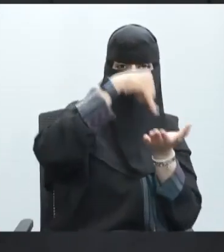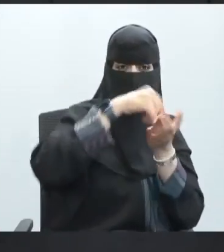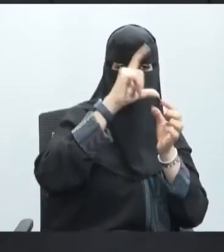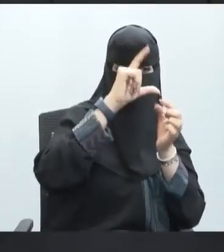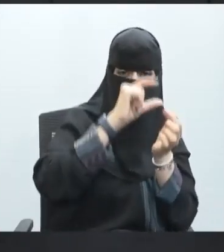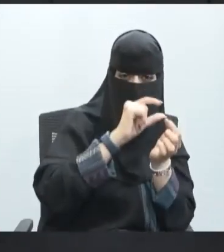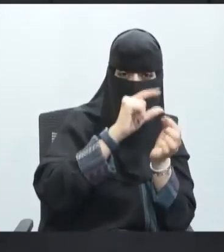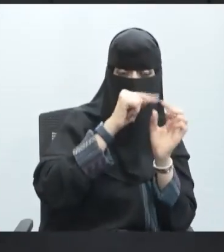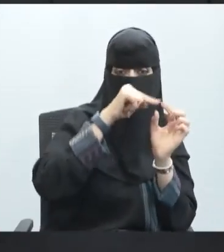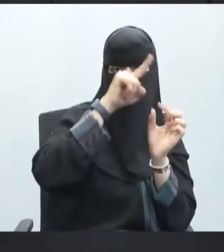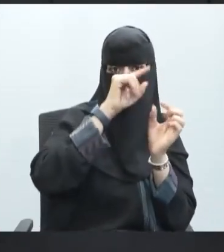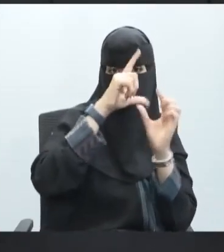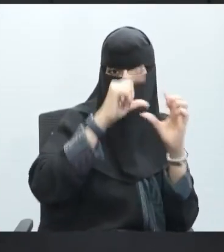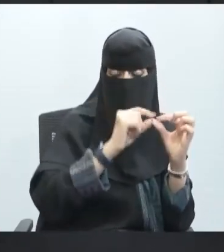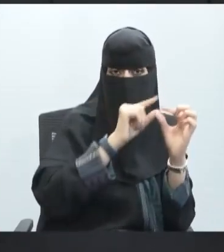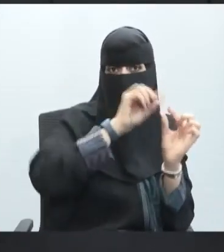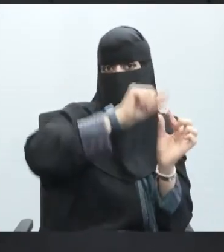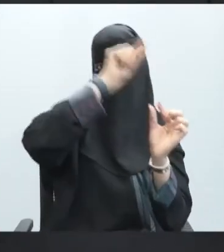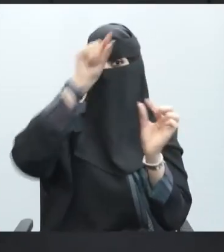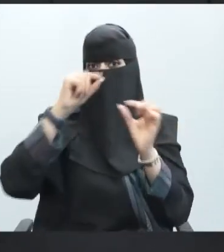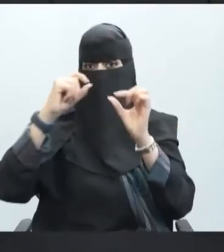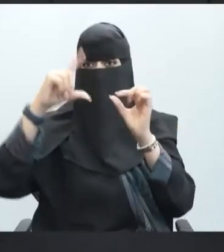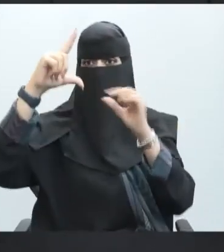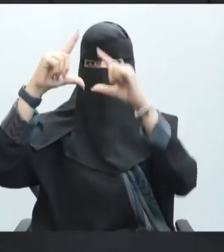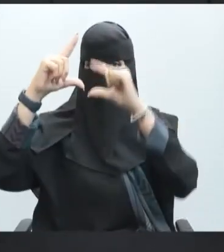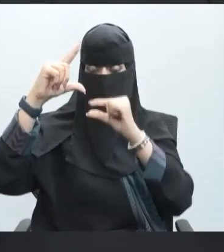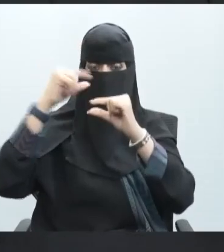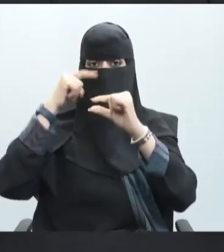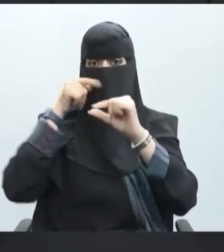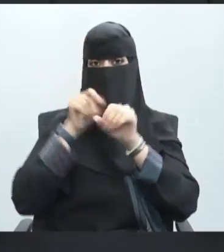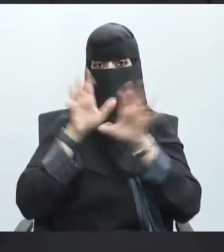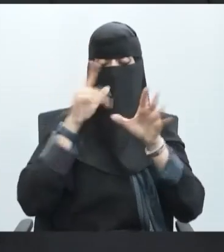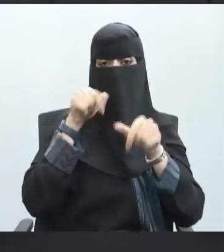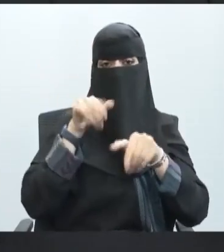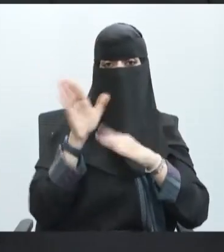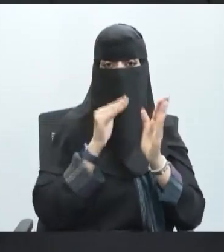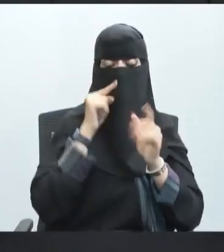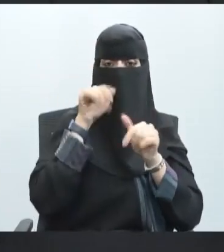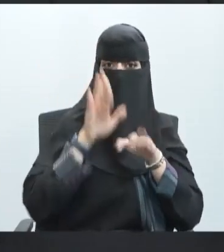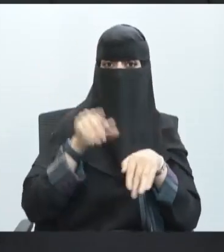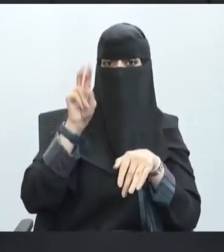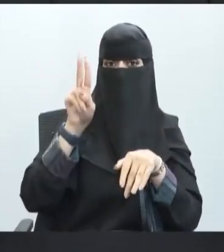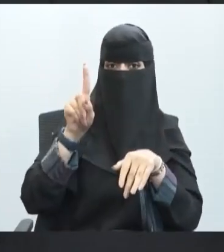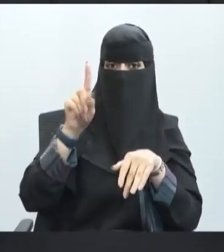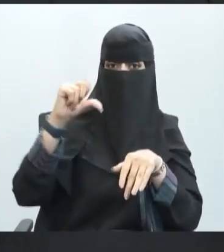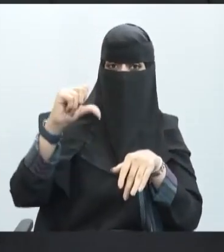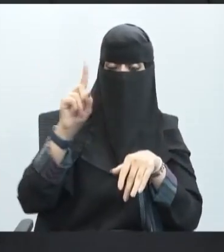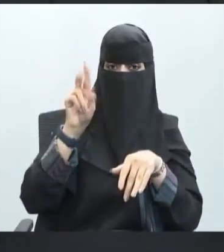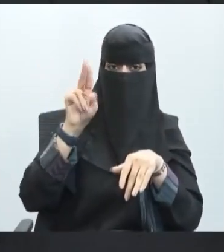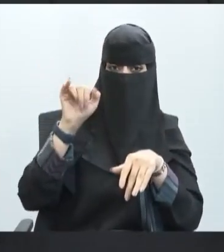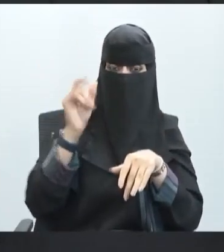يلغيها هناك وجود مضخات بروتينية داخل هذه الخلية العصبية تتحكم في الصوديوم